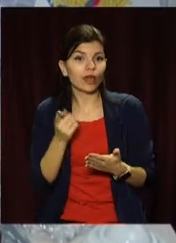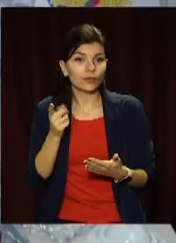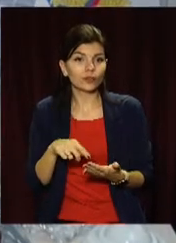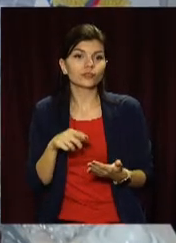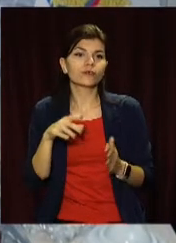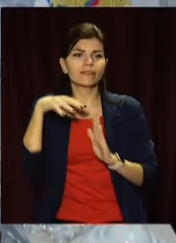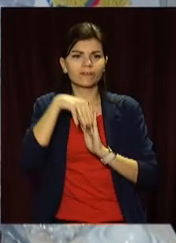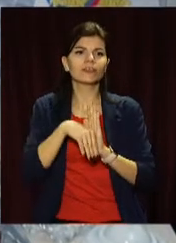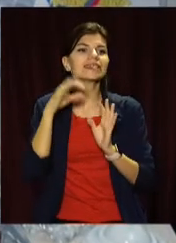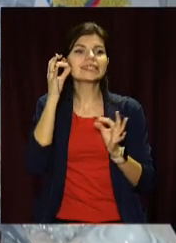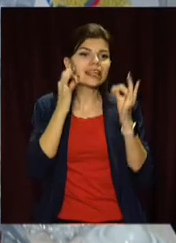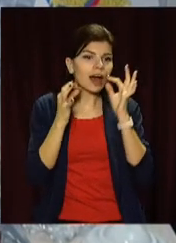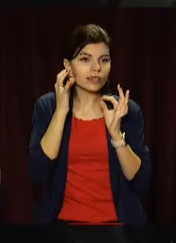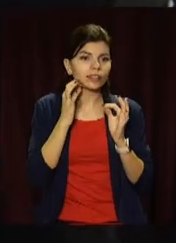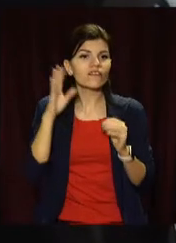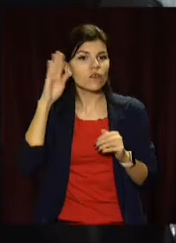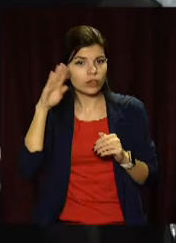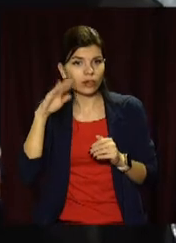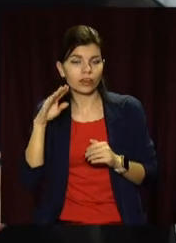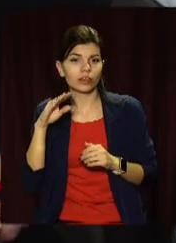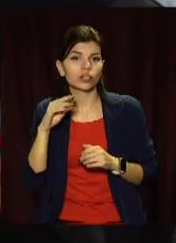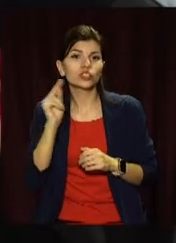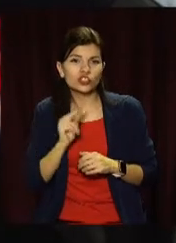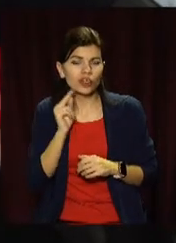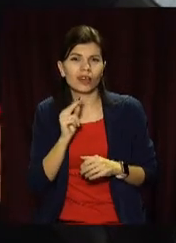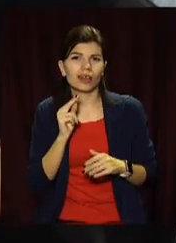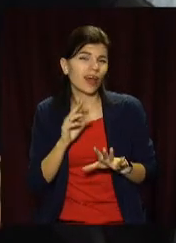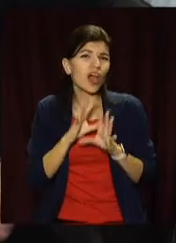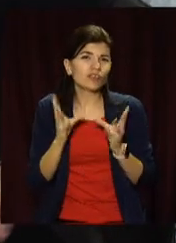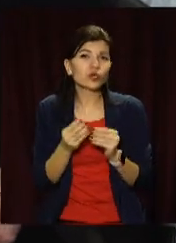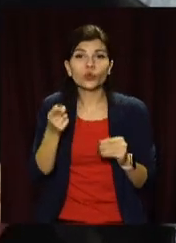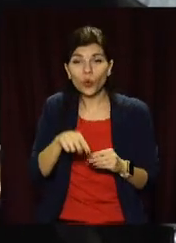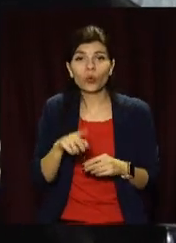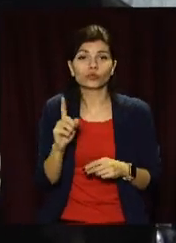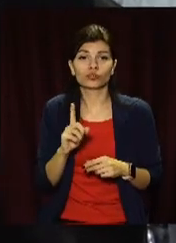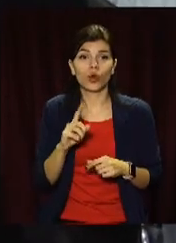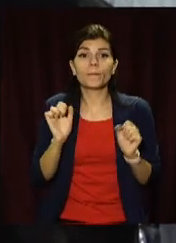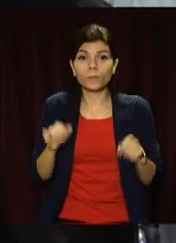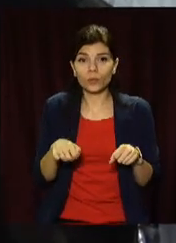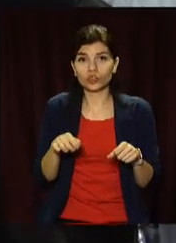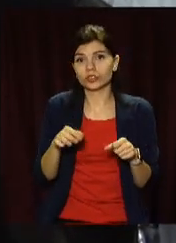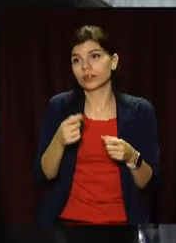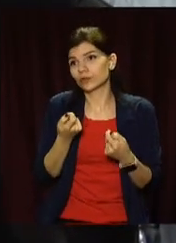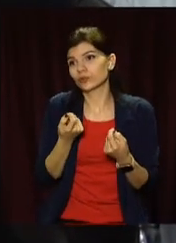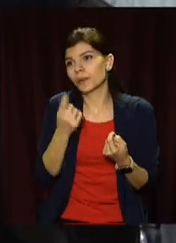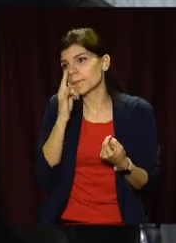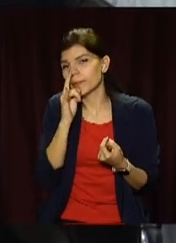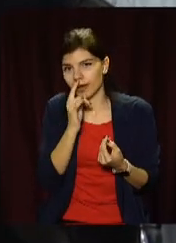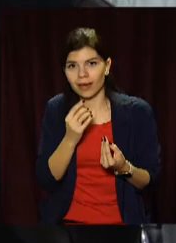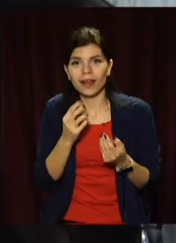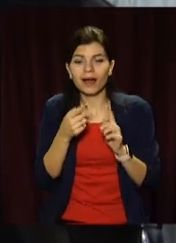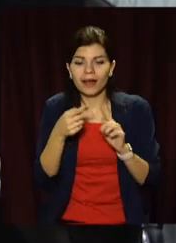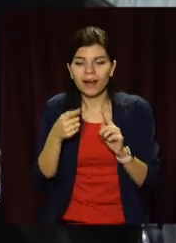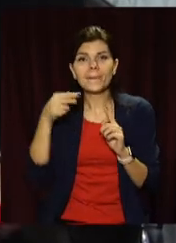йдуть сладості, вода, чай. Тобто все те, що може з'явити цей небольший